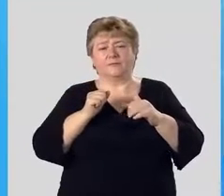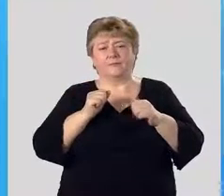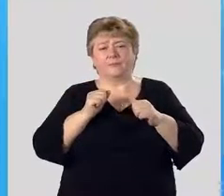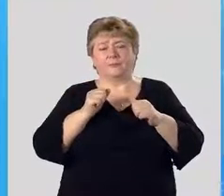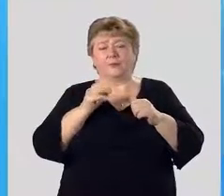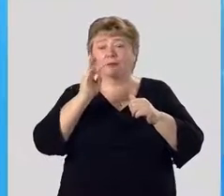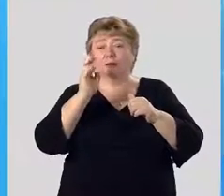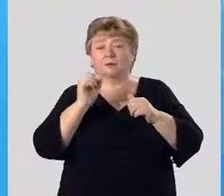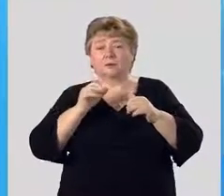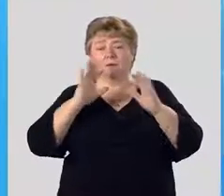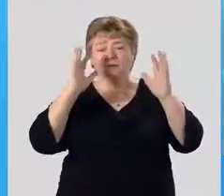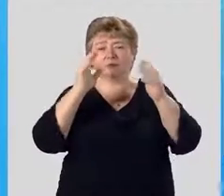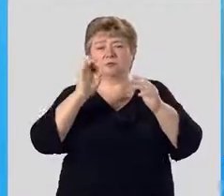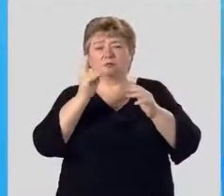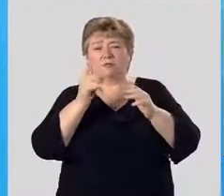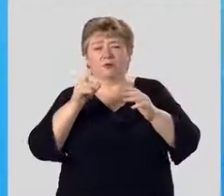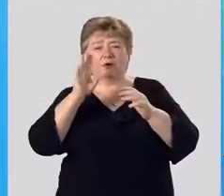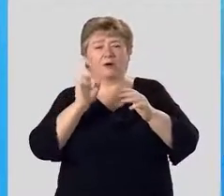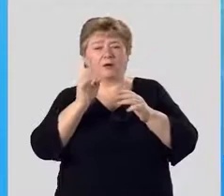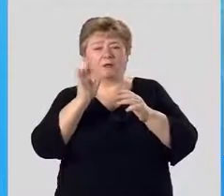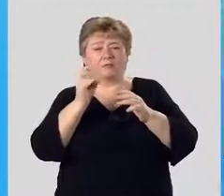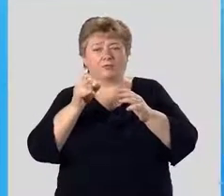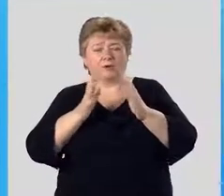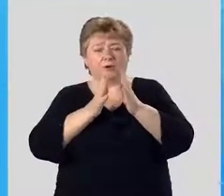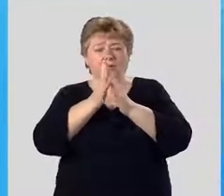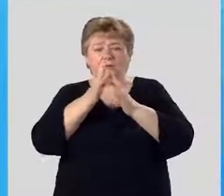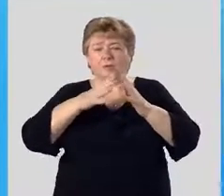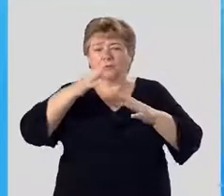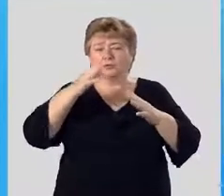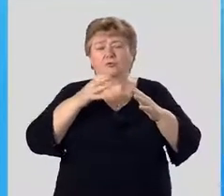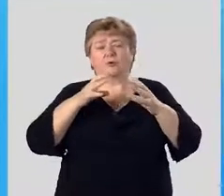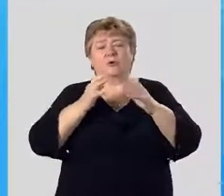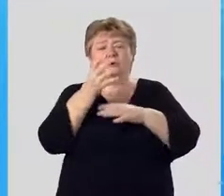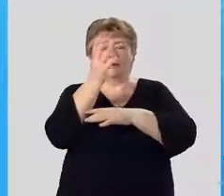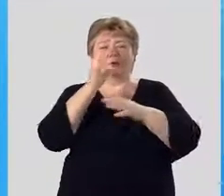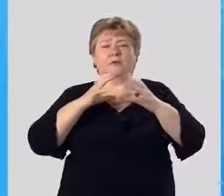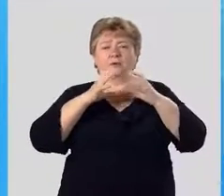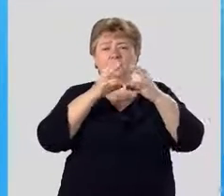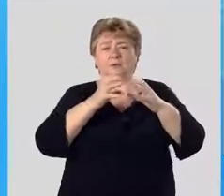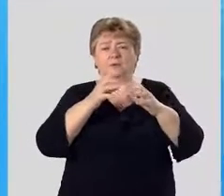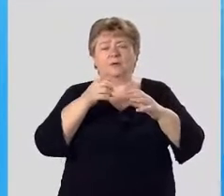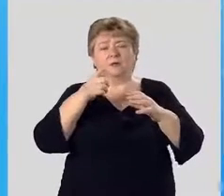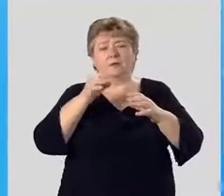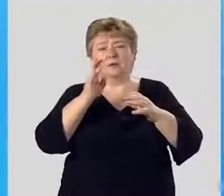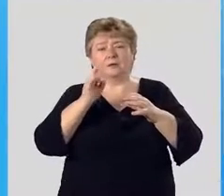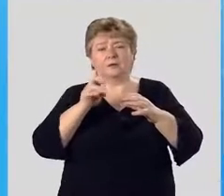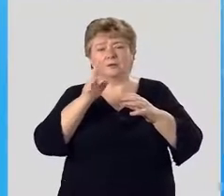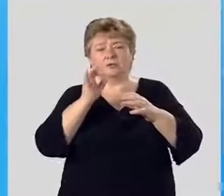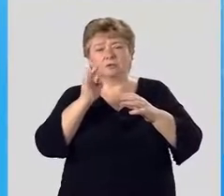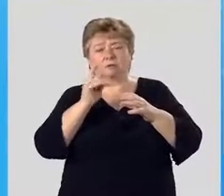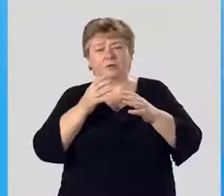В Национальном парке секвоя в Калифорнии растет самое большое дерево на Земле. Генерал Шерман